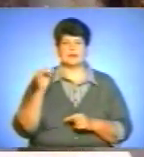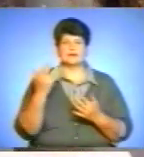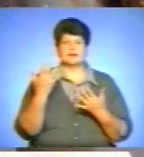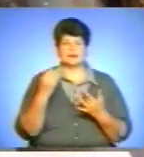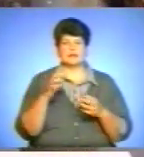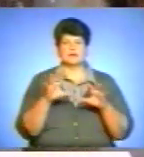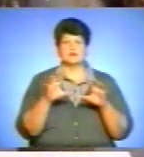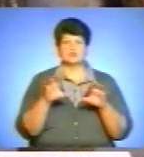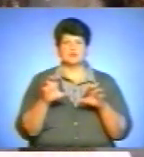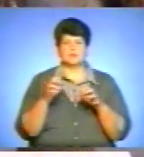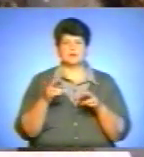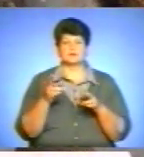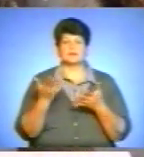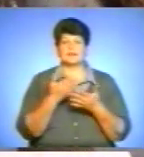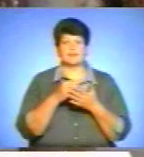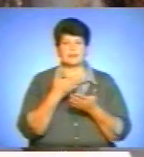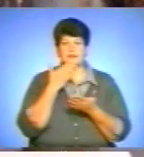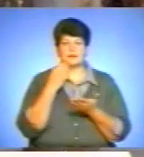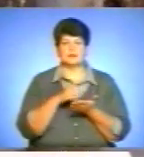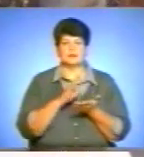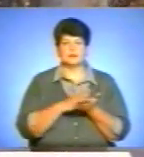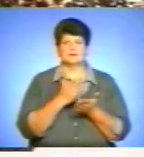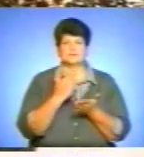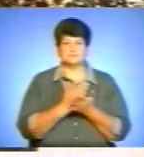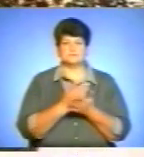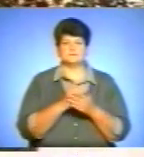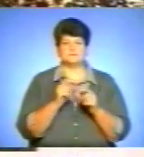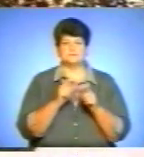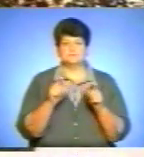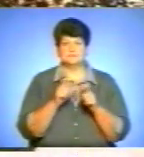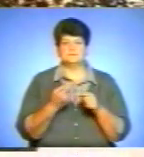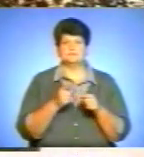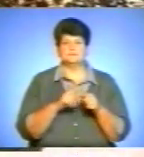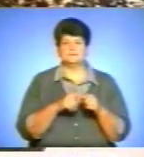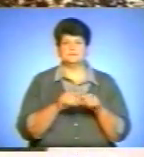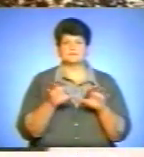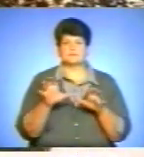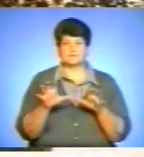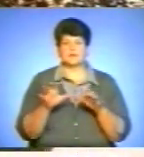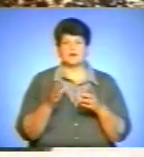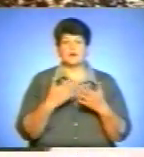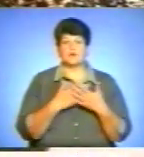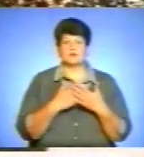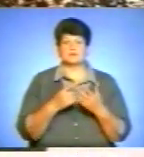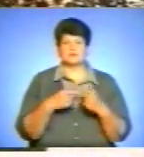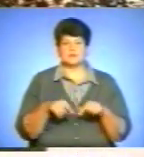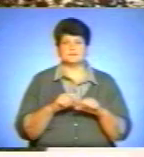зареєстрована. Хоча існує притулок для цих тварин. Громадська організація намагається знову ж таки перевести